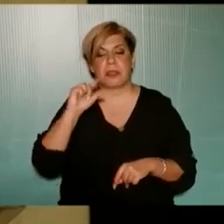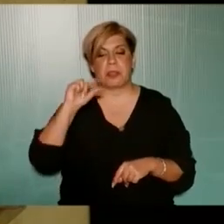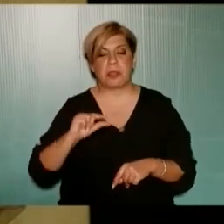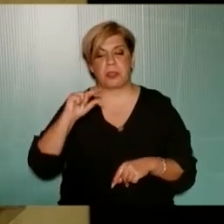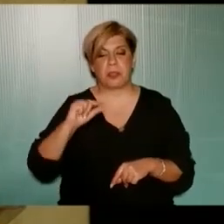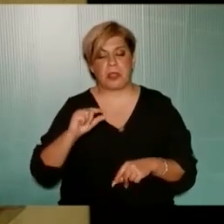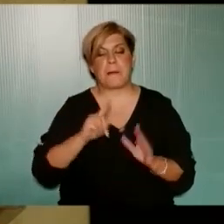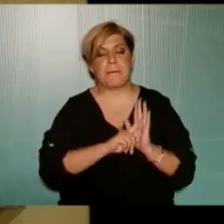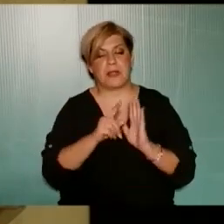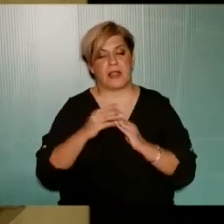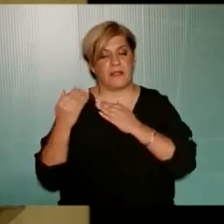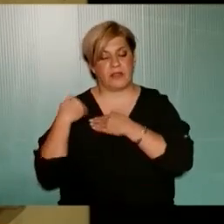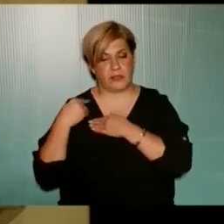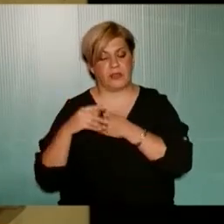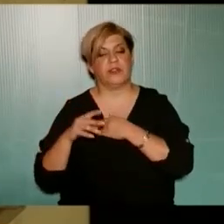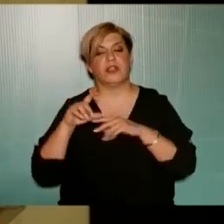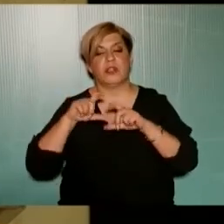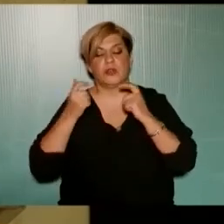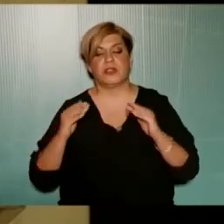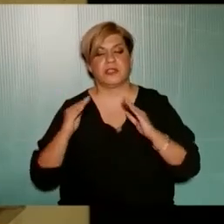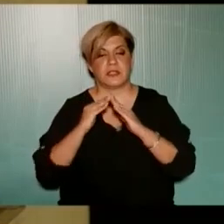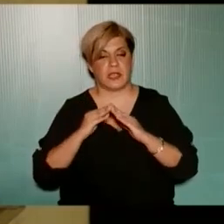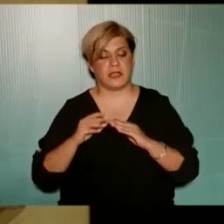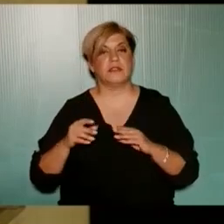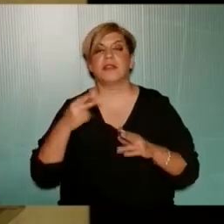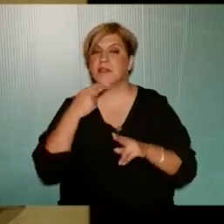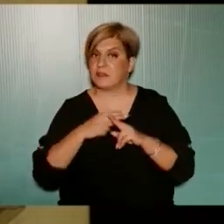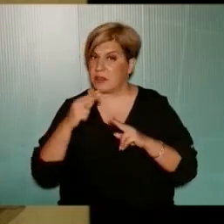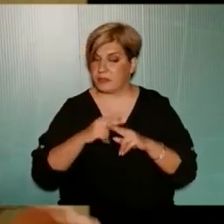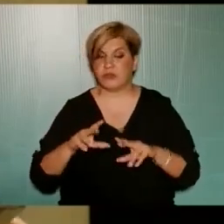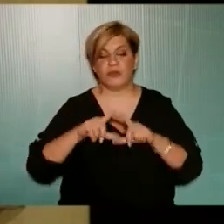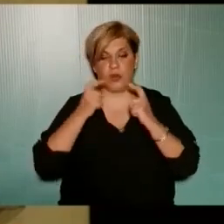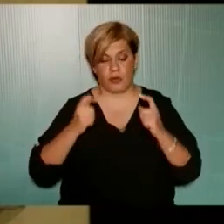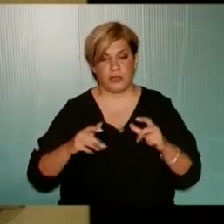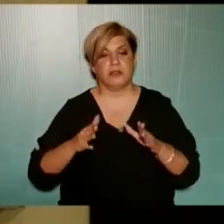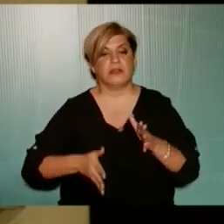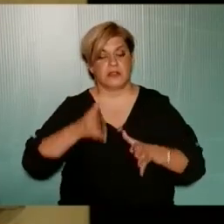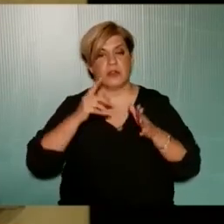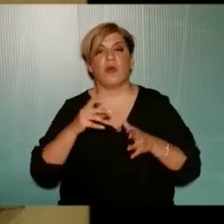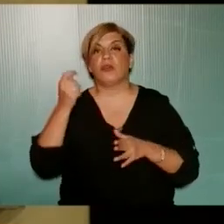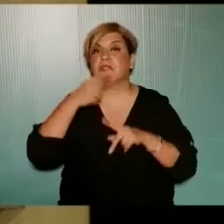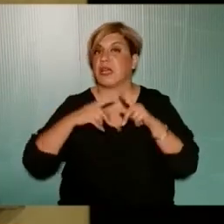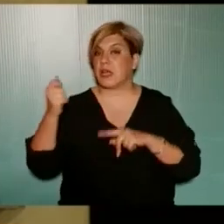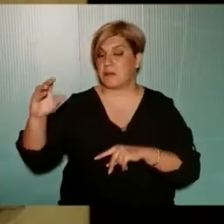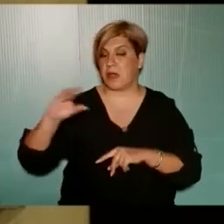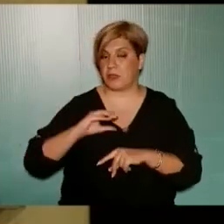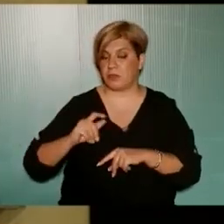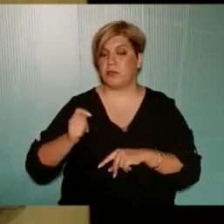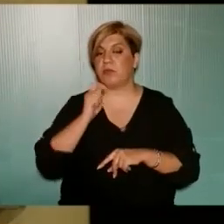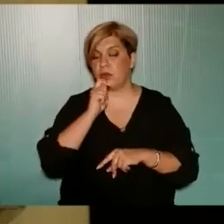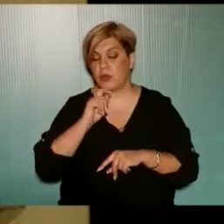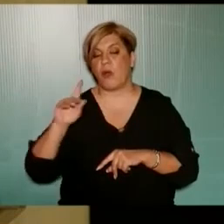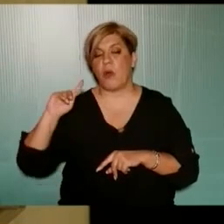Και τη μεταφορά ευθυνών στους Δήμους Για τη σχολική στέγη Και τη συντήρηση των σχολικών κτιλίων Χωρίς την απαραίτητη χρηματοδότηση Πολιτική που